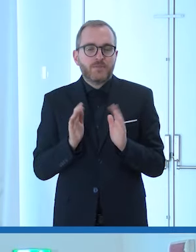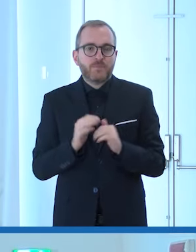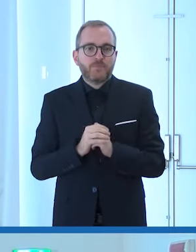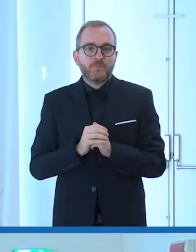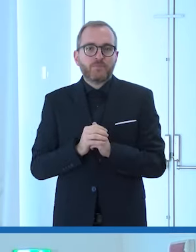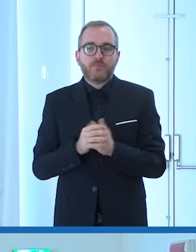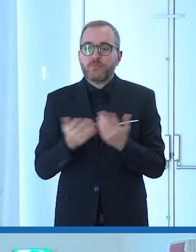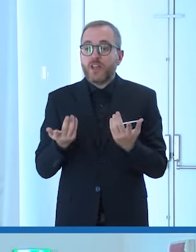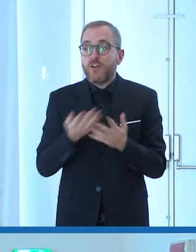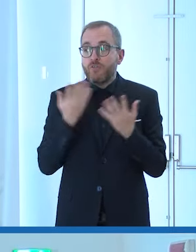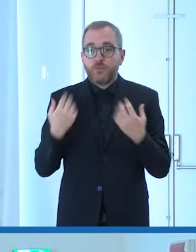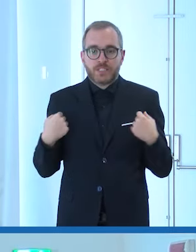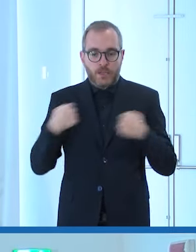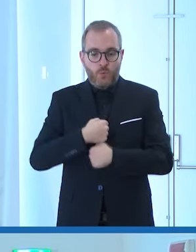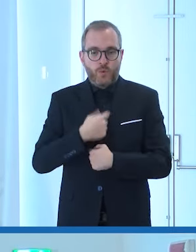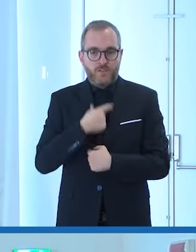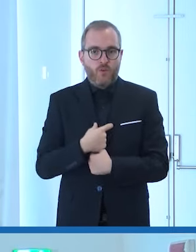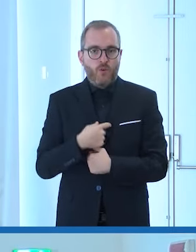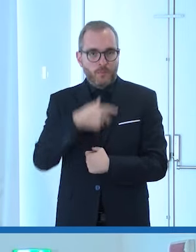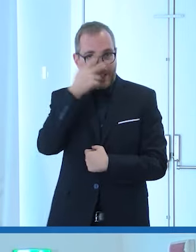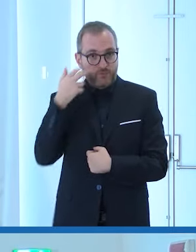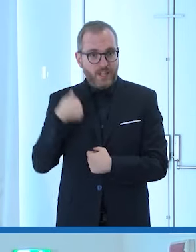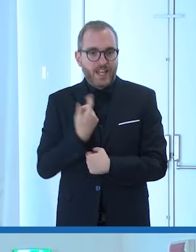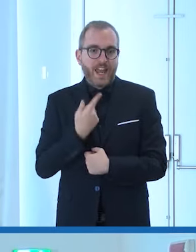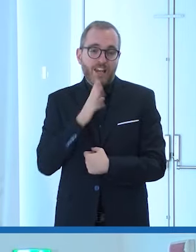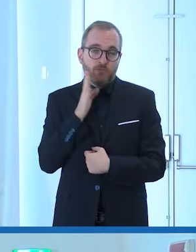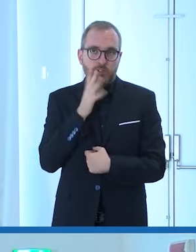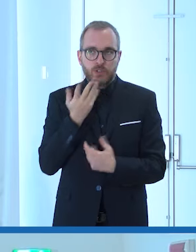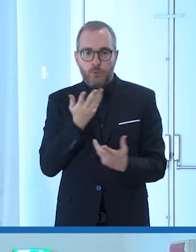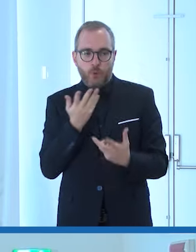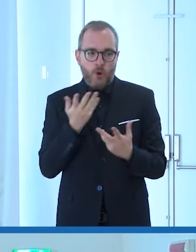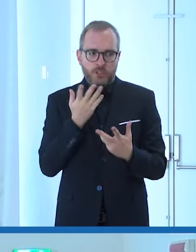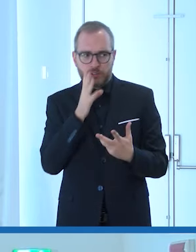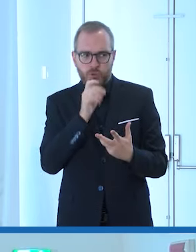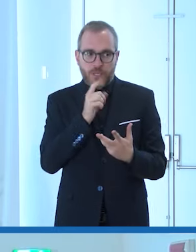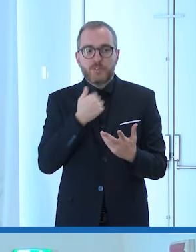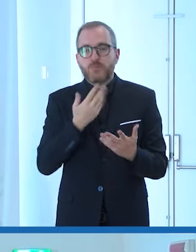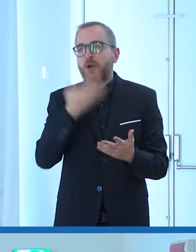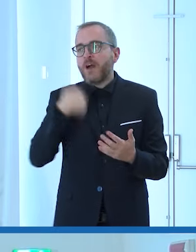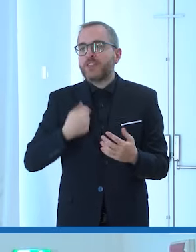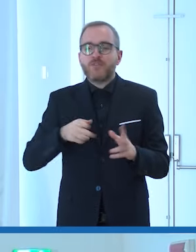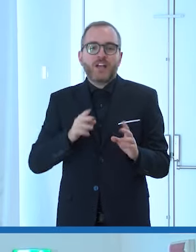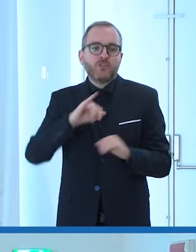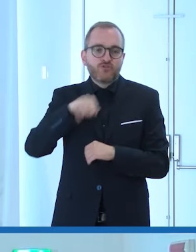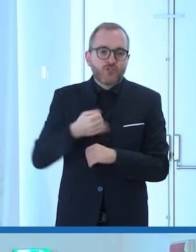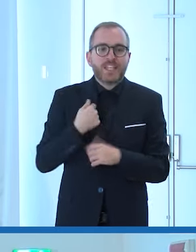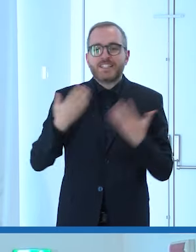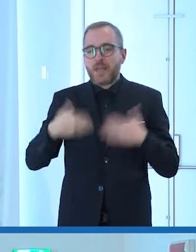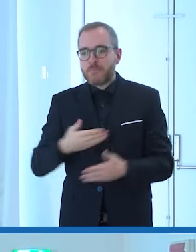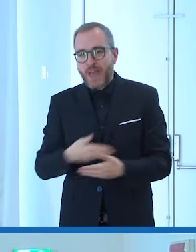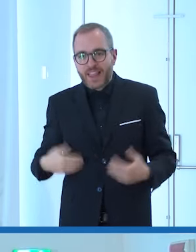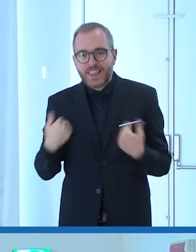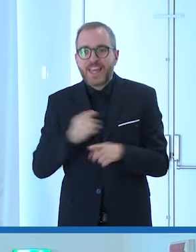l'uniforme forse forse inganna mi dovreste vedere in cinza e maglietta quando quando vado a cazzeggiare con gli amici allo